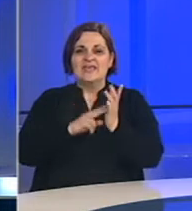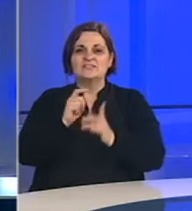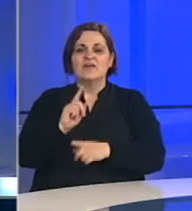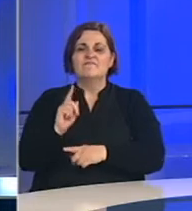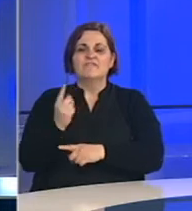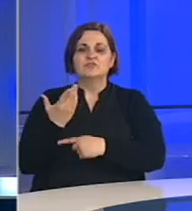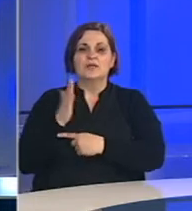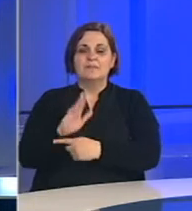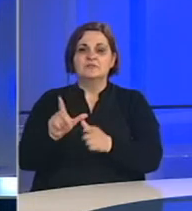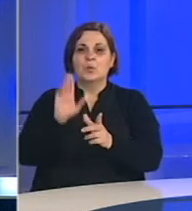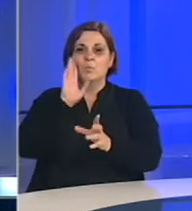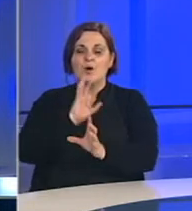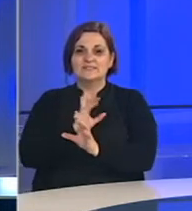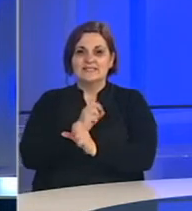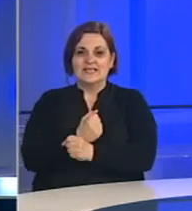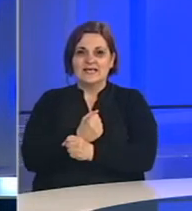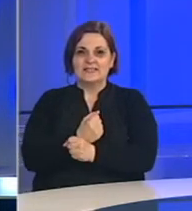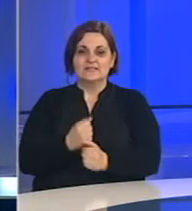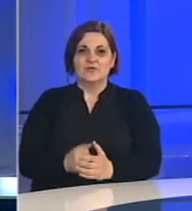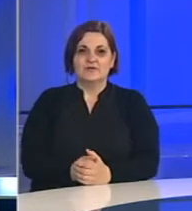visoki predstavnik u Bosni i Hercegovini.